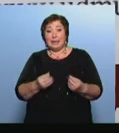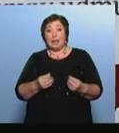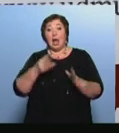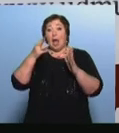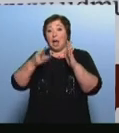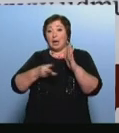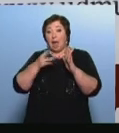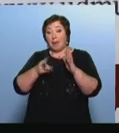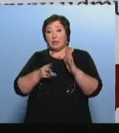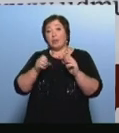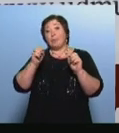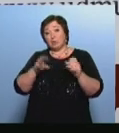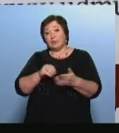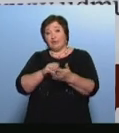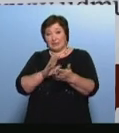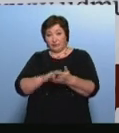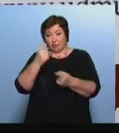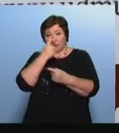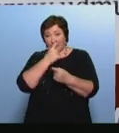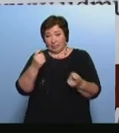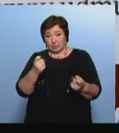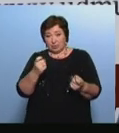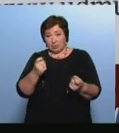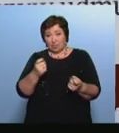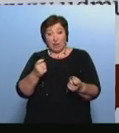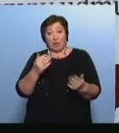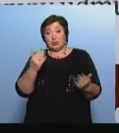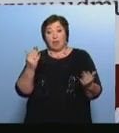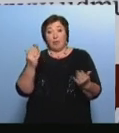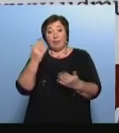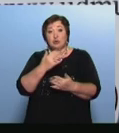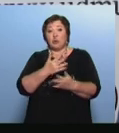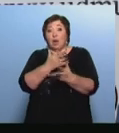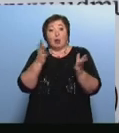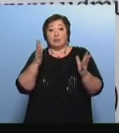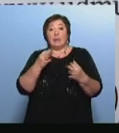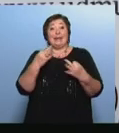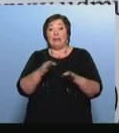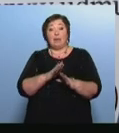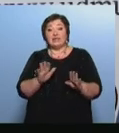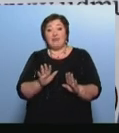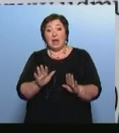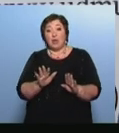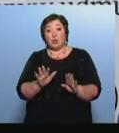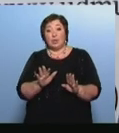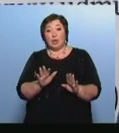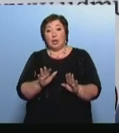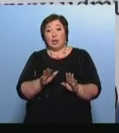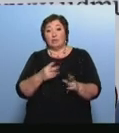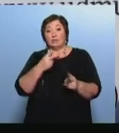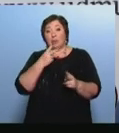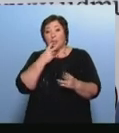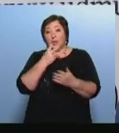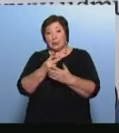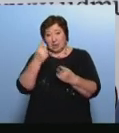просто фиксируют информацию Закрывают мертвые зоны в общественных пространствах И позволяют атернативно получать оттуда